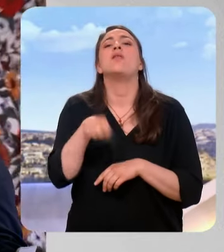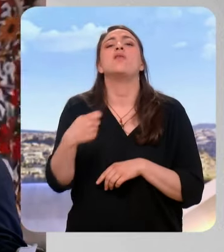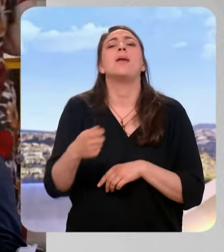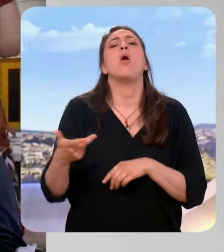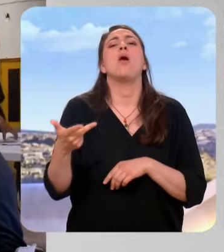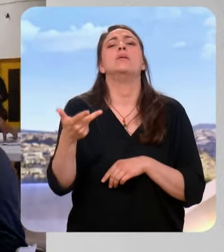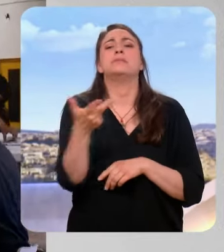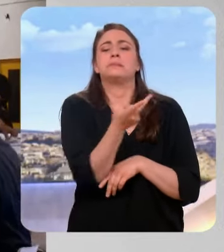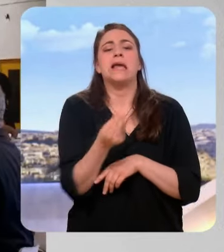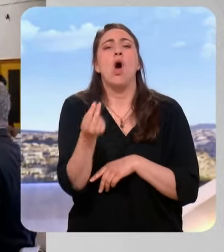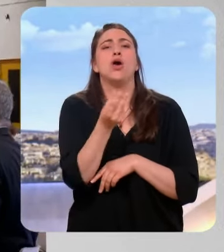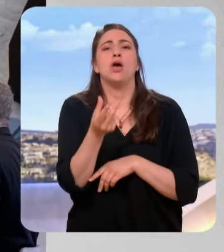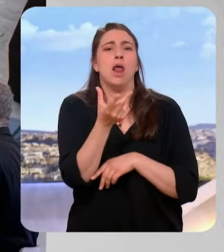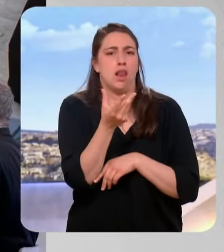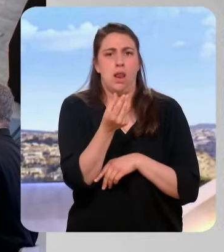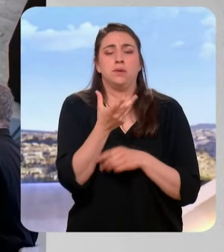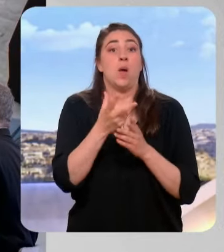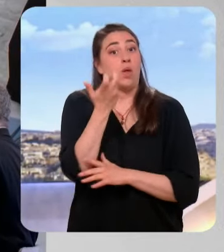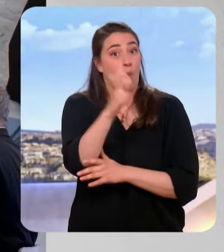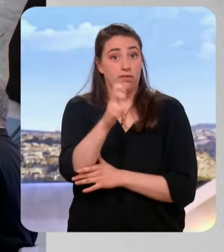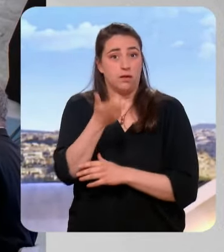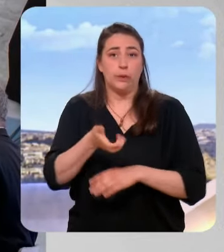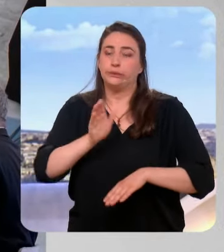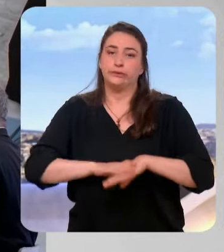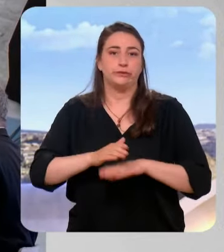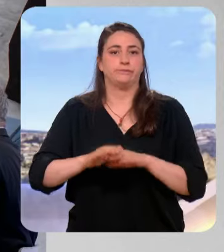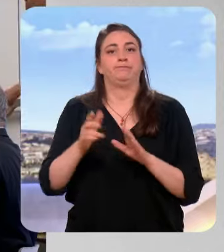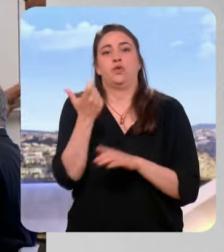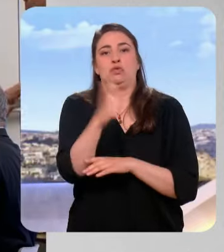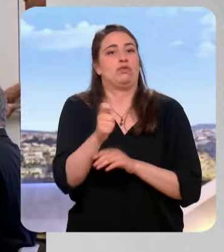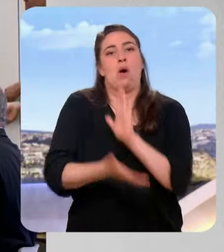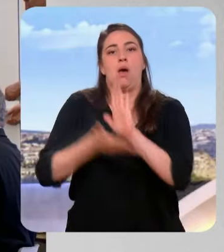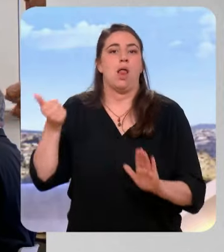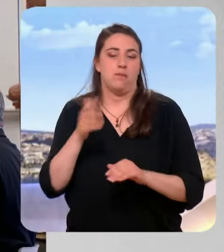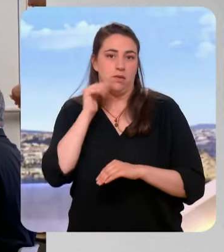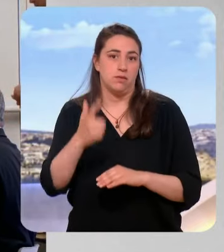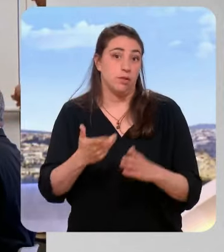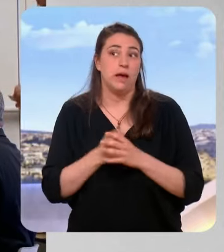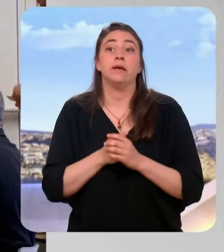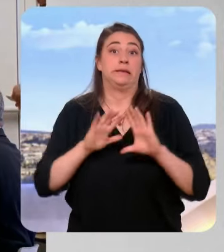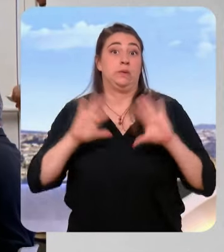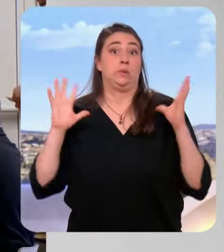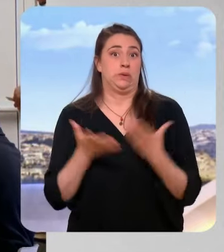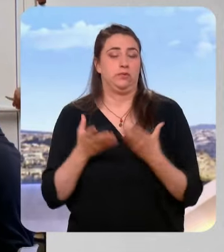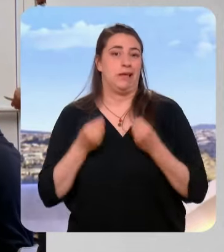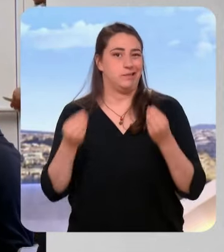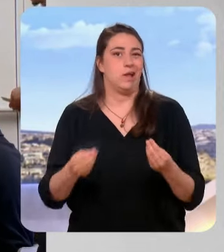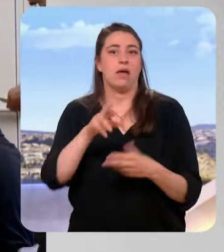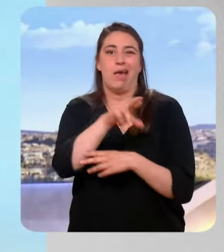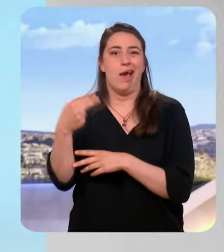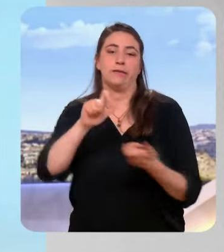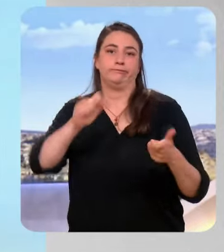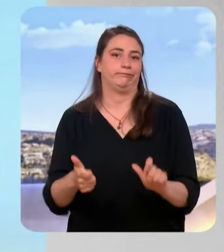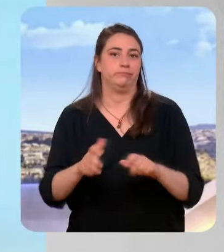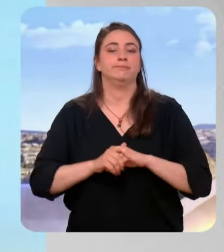et c'est non pas cette alliance, mais cet accord, cet accord électoral entre les deux autres forces qui met le Rassemblement national dans une situation moins favorable. – Mais vous mesurez cela